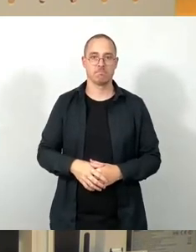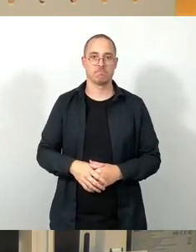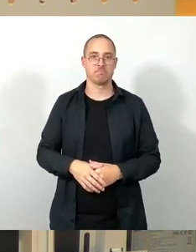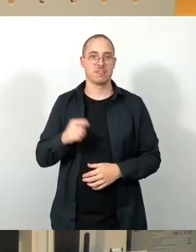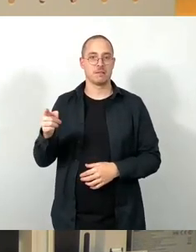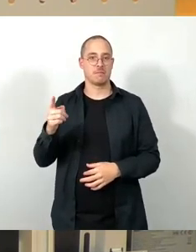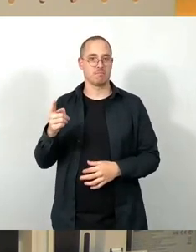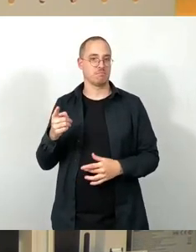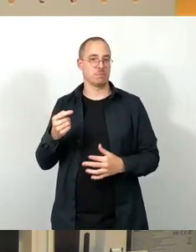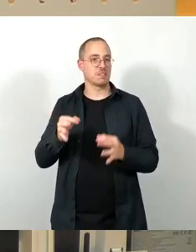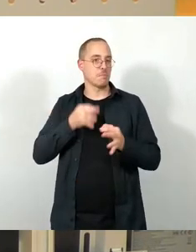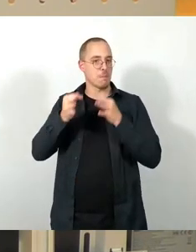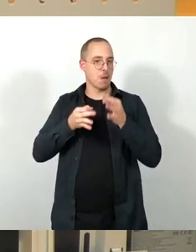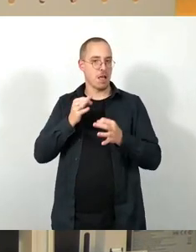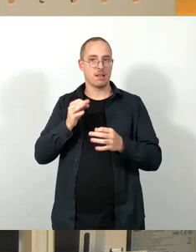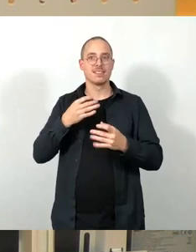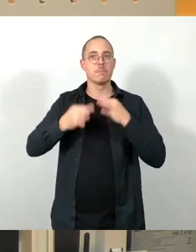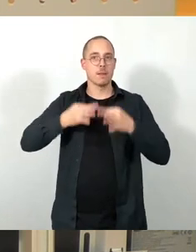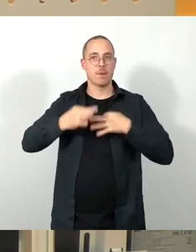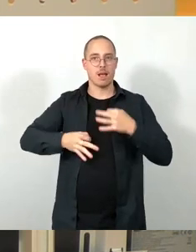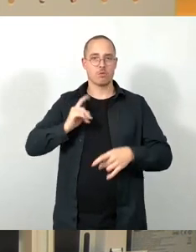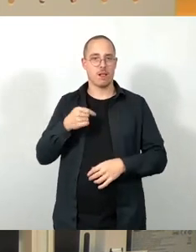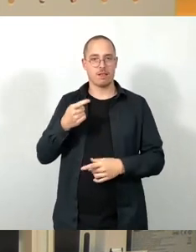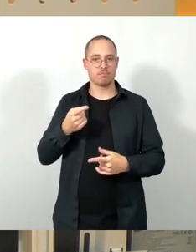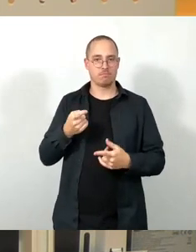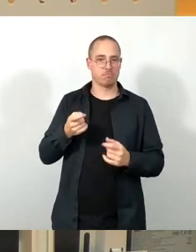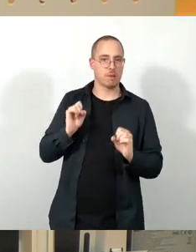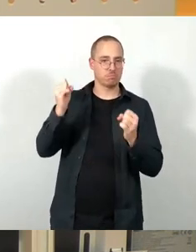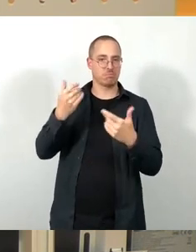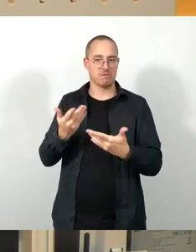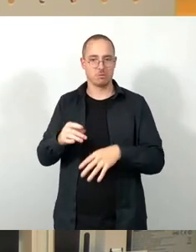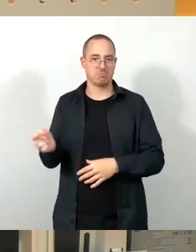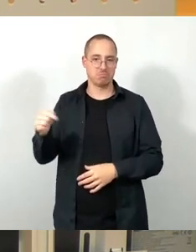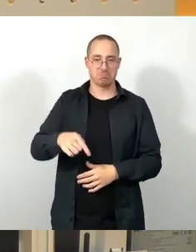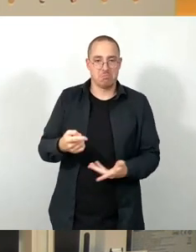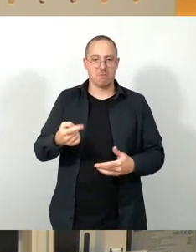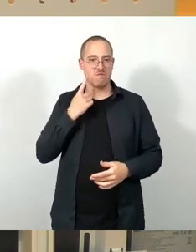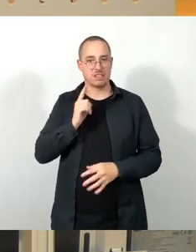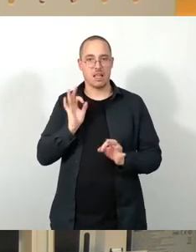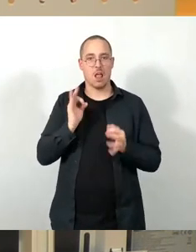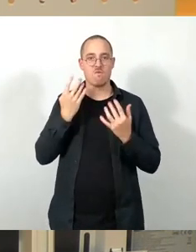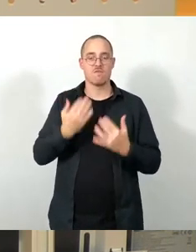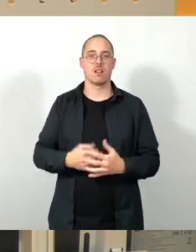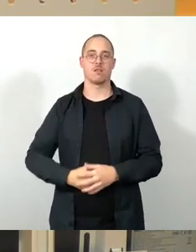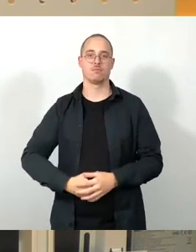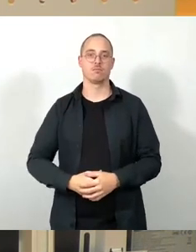das Jahr 2023 sind folgende Besucherzahlen bekannt. Juni Brunnenfest ca. 50 Interessierte,